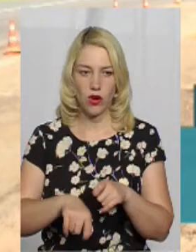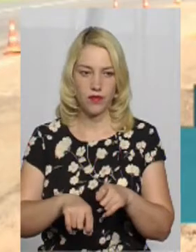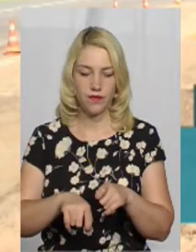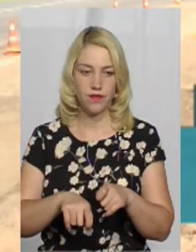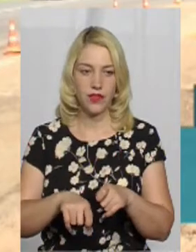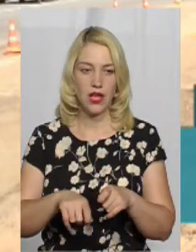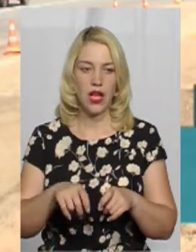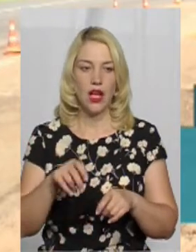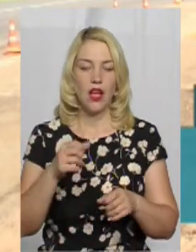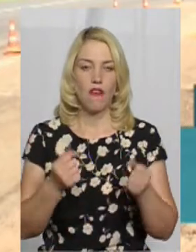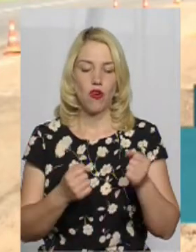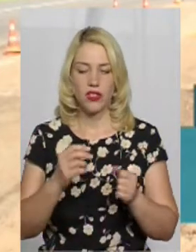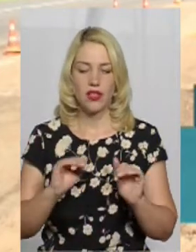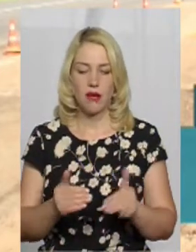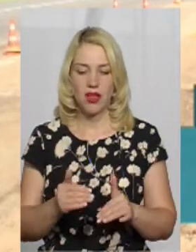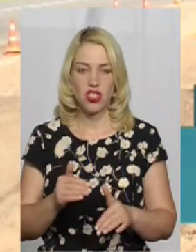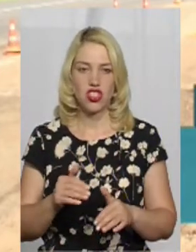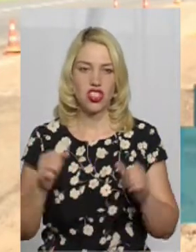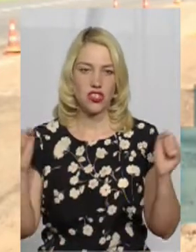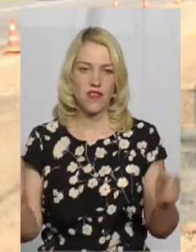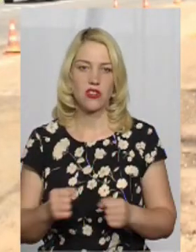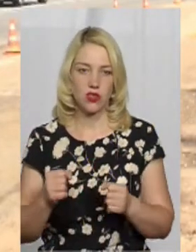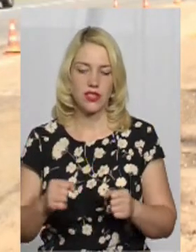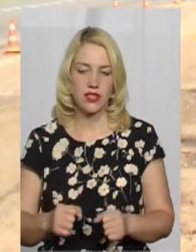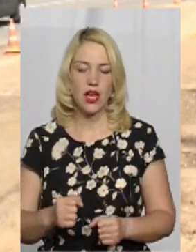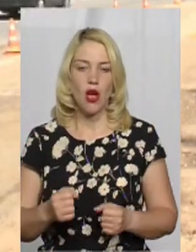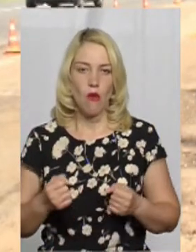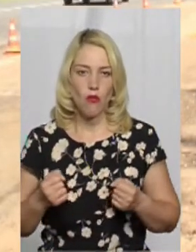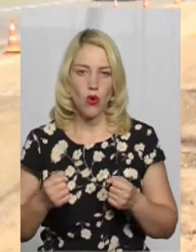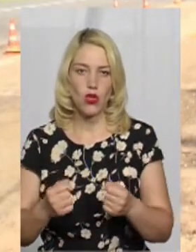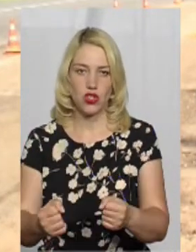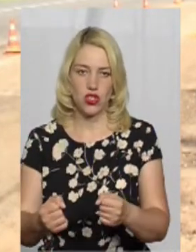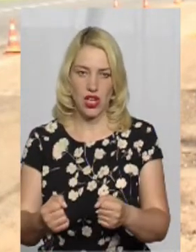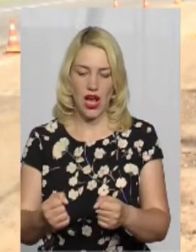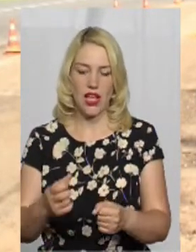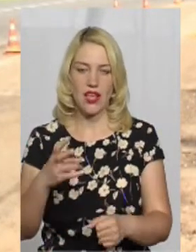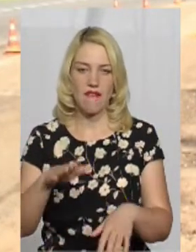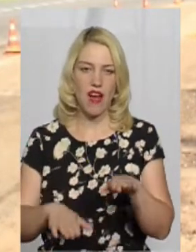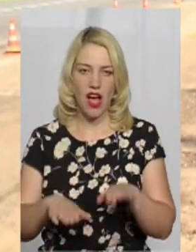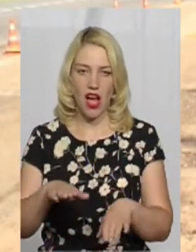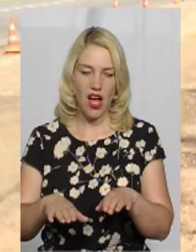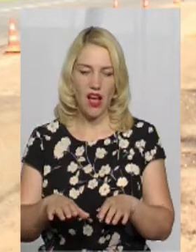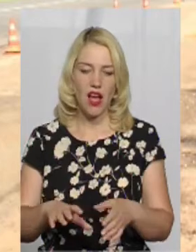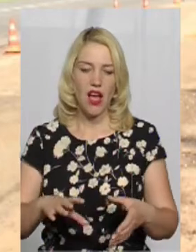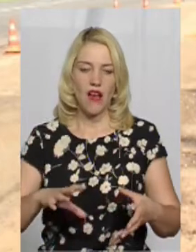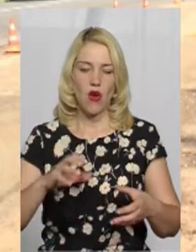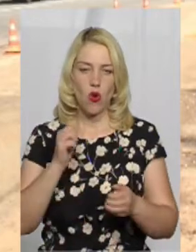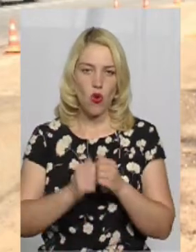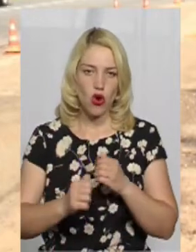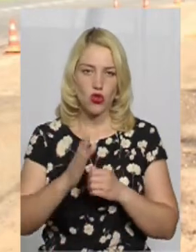нижчій швидкості проїжджає вагу, вага рахує кожну вість, сумірує,